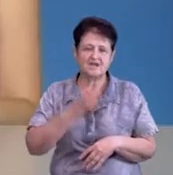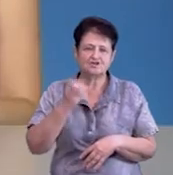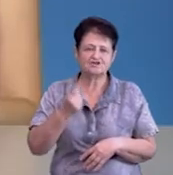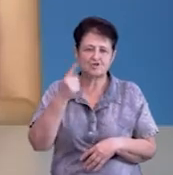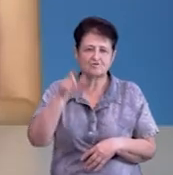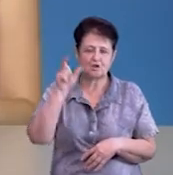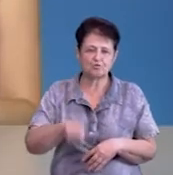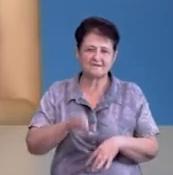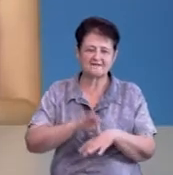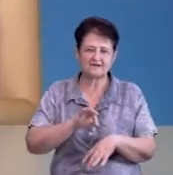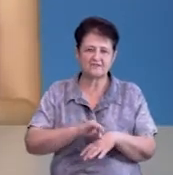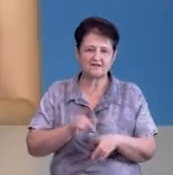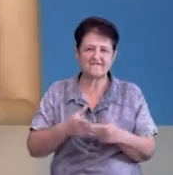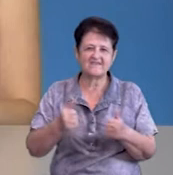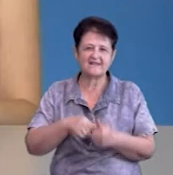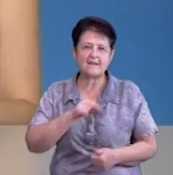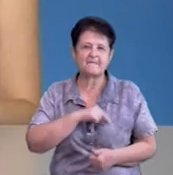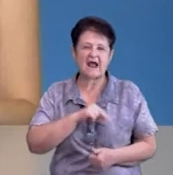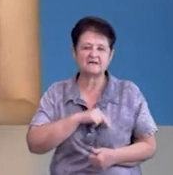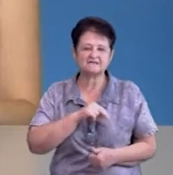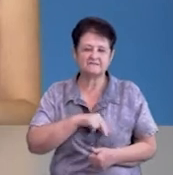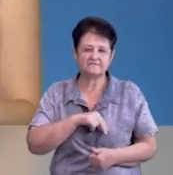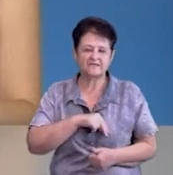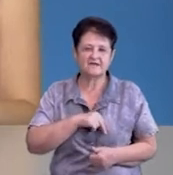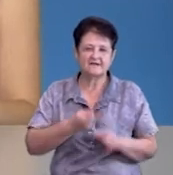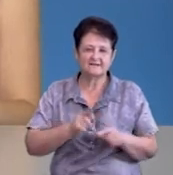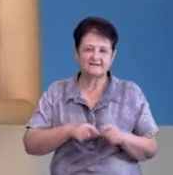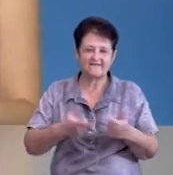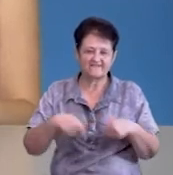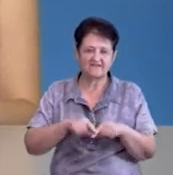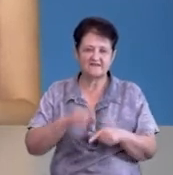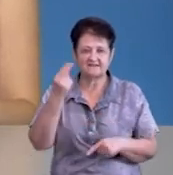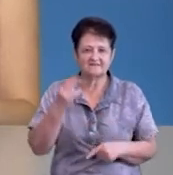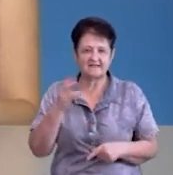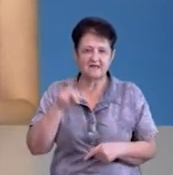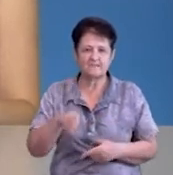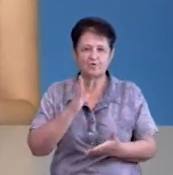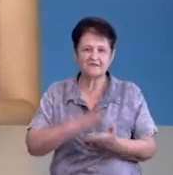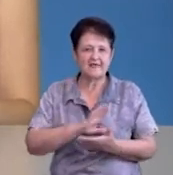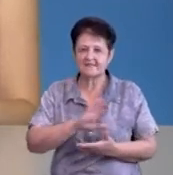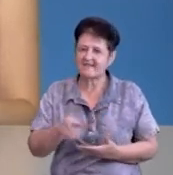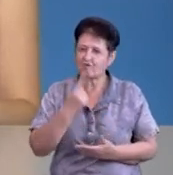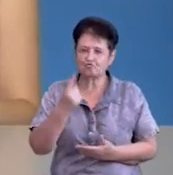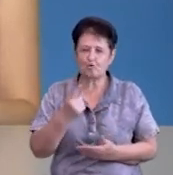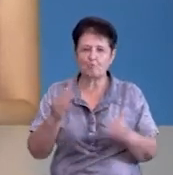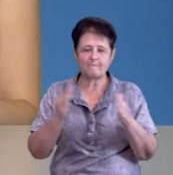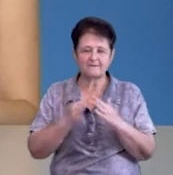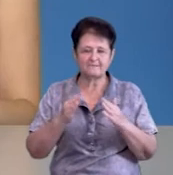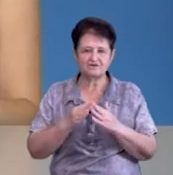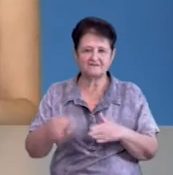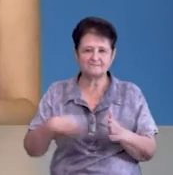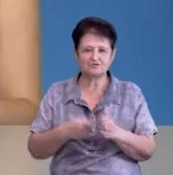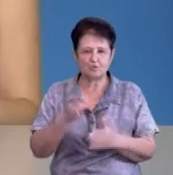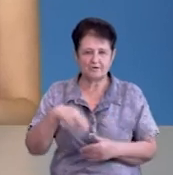Ще одна людина захворіла у відділі праці, сказала Ольга Пупенко. Цей відділ і ЦНАП розташовані не в одному приміщенні із міською